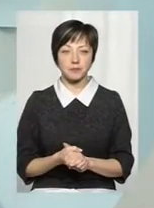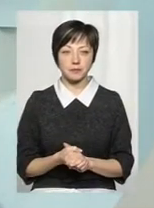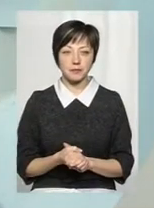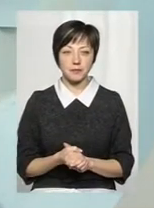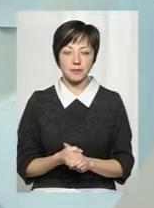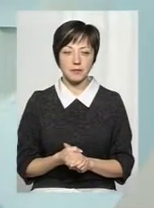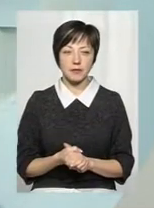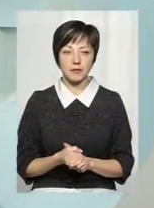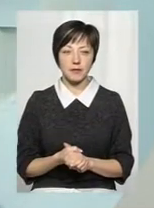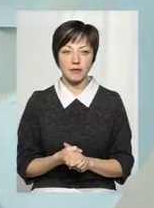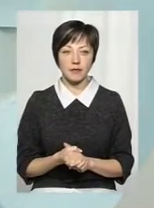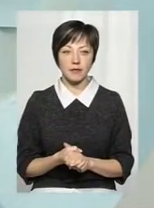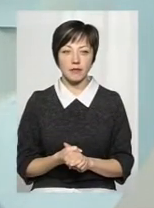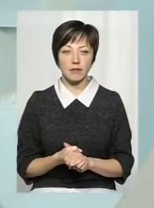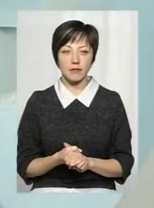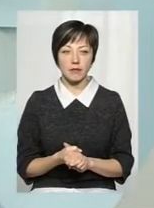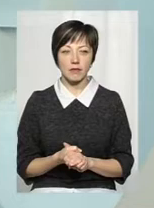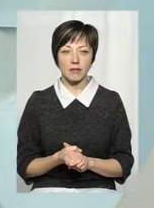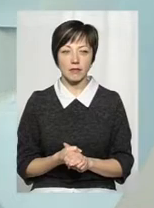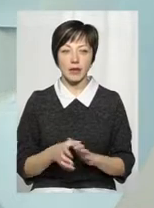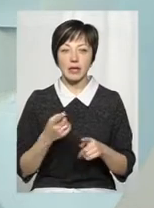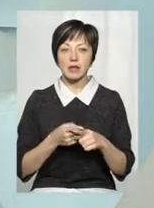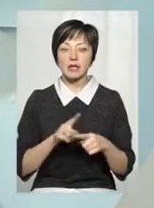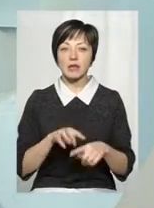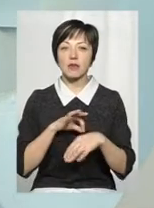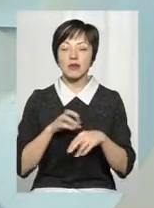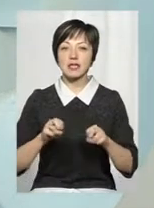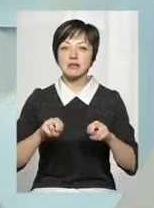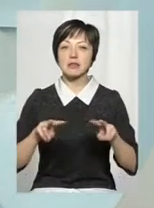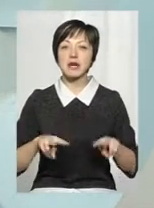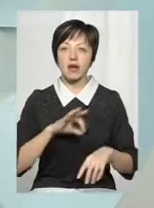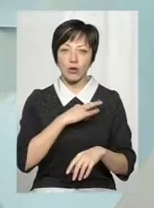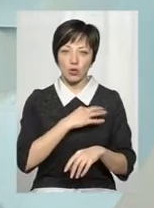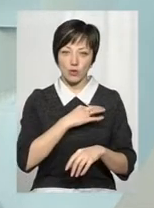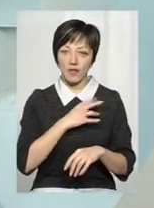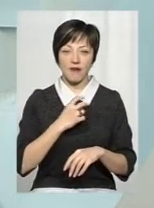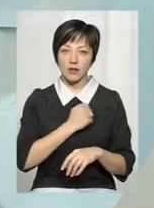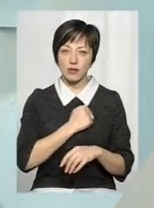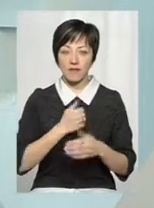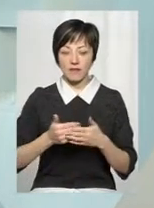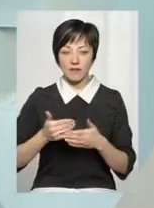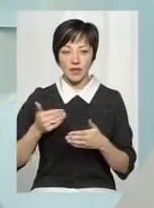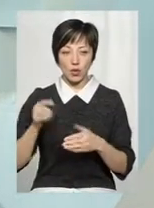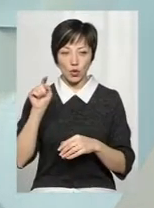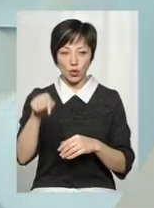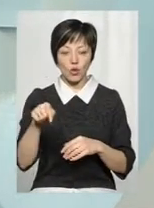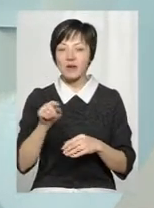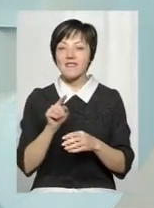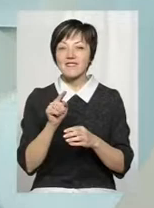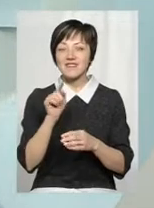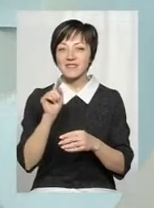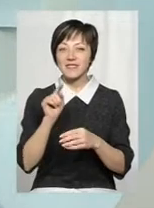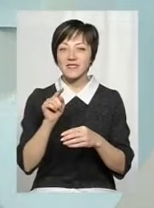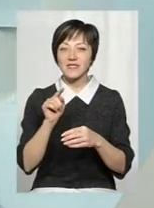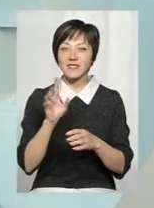зрозумієте, це проведення спеціальної розвідки, не військової розвідки, а спеціальної розвідки в тилу противника. Це